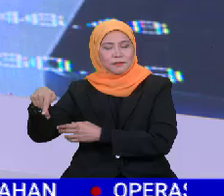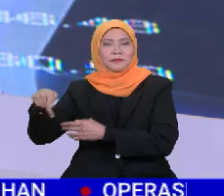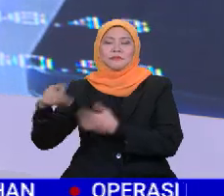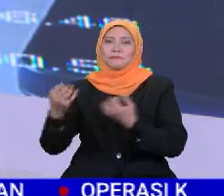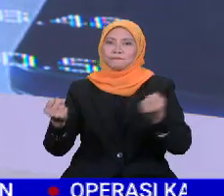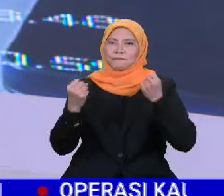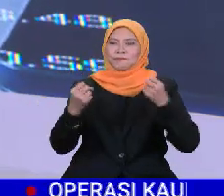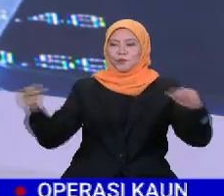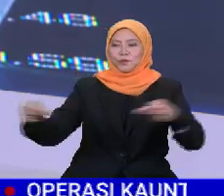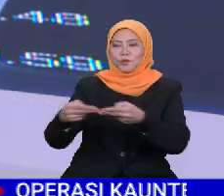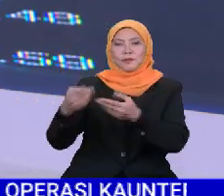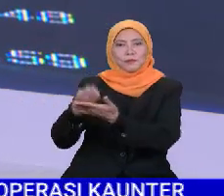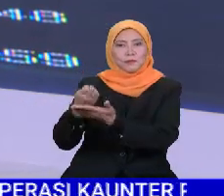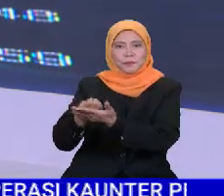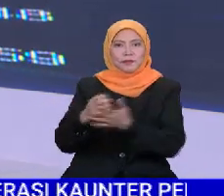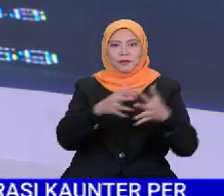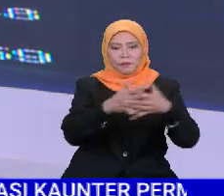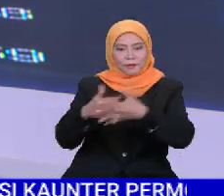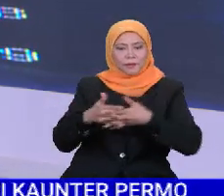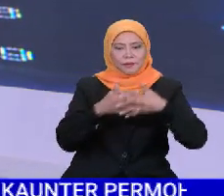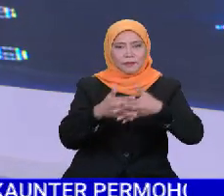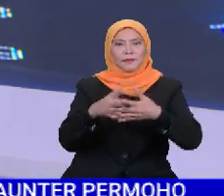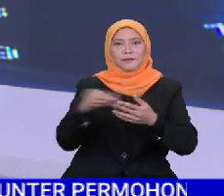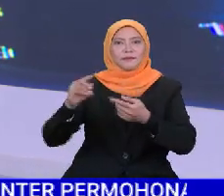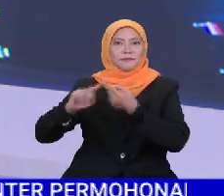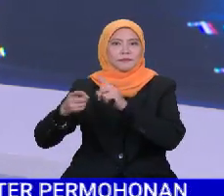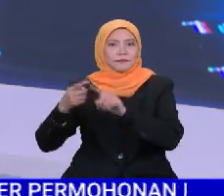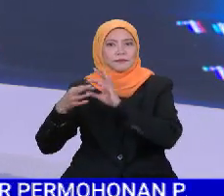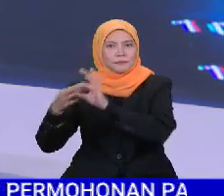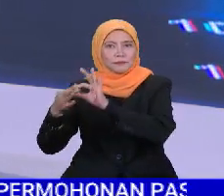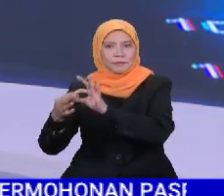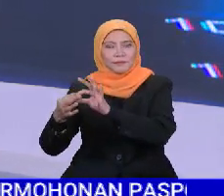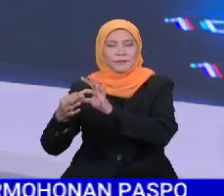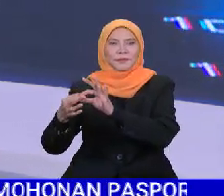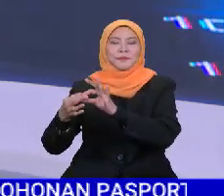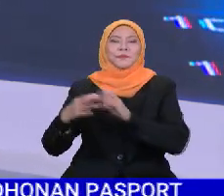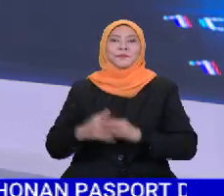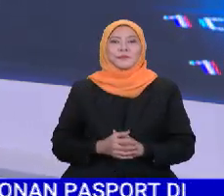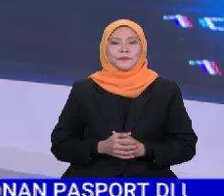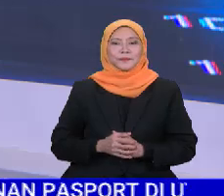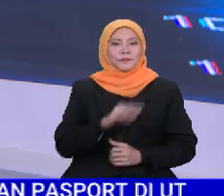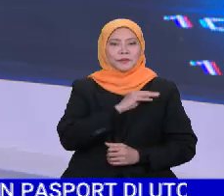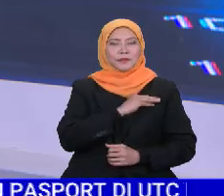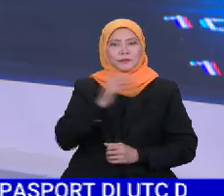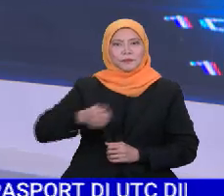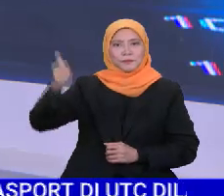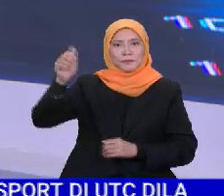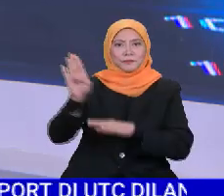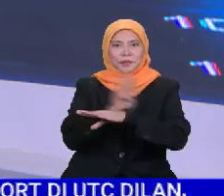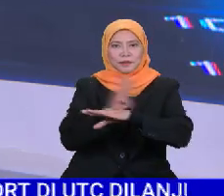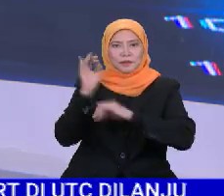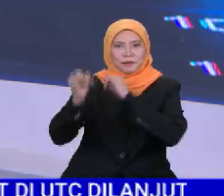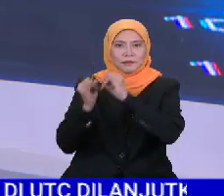memperkukuhkan hubungan ekonomi Amerika Syarikat dan rakan strategik di rantau berkenaan. Menteri Kanan Perdagangan